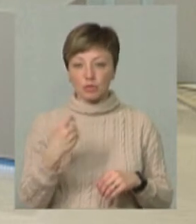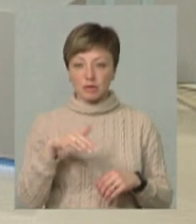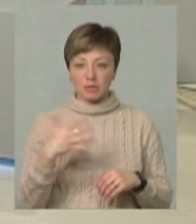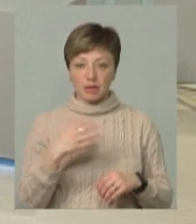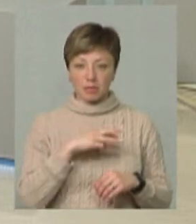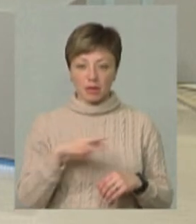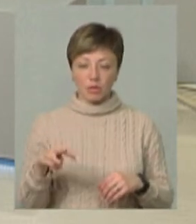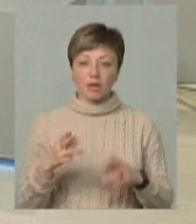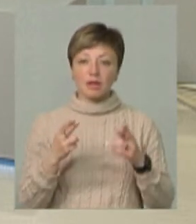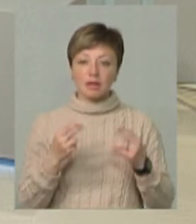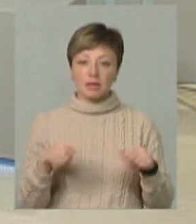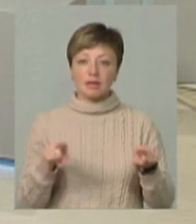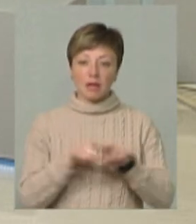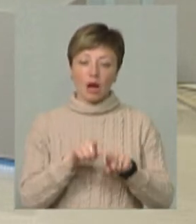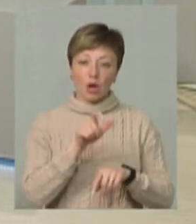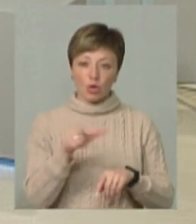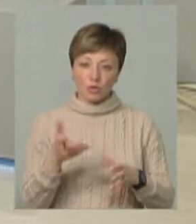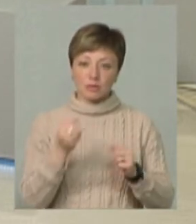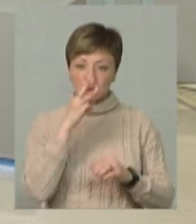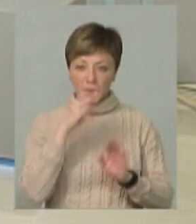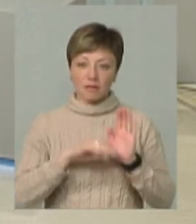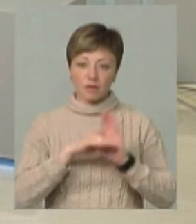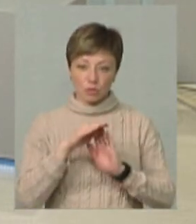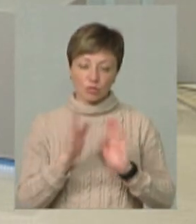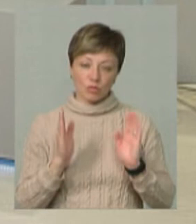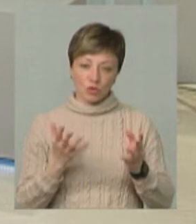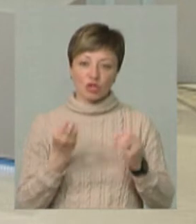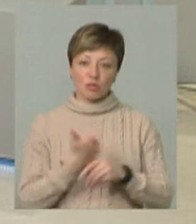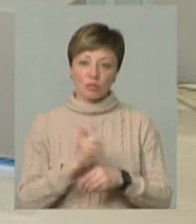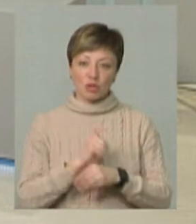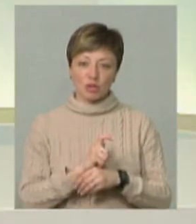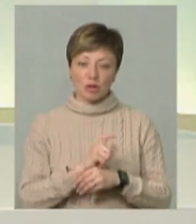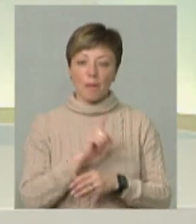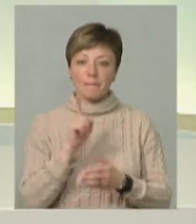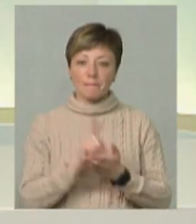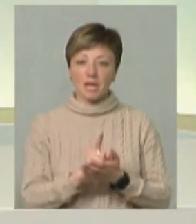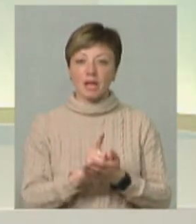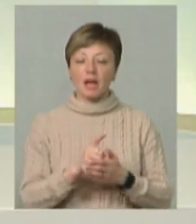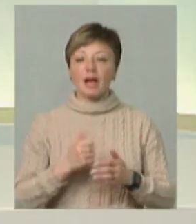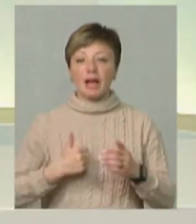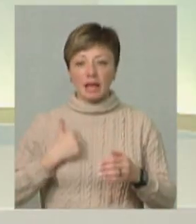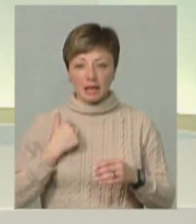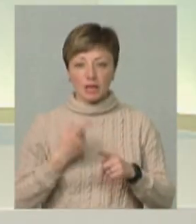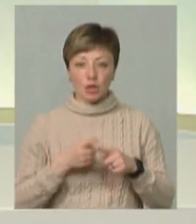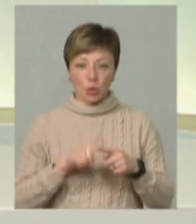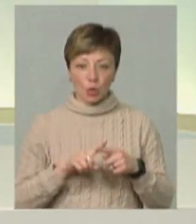мільйонів. Так, люди у нас отримують високу зарплату і будуть отримувати іще більше. Вони є гідні того.